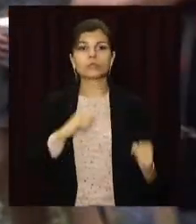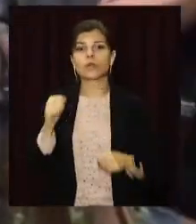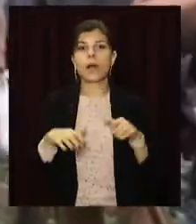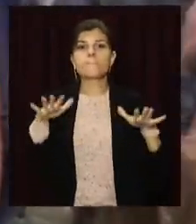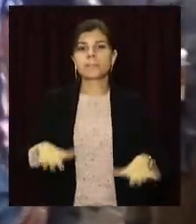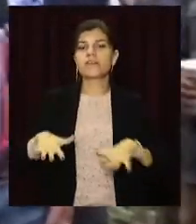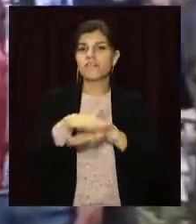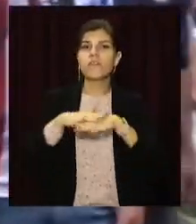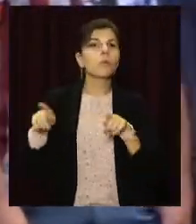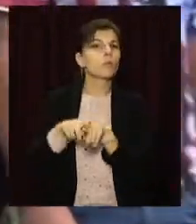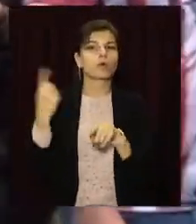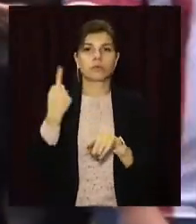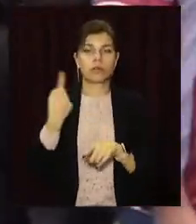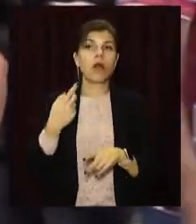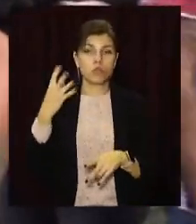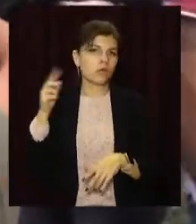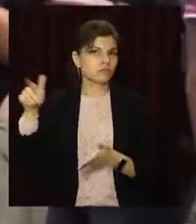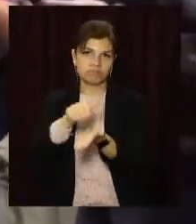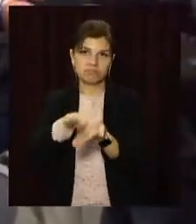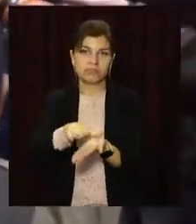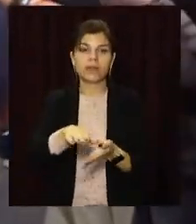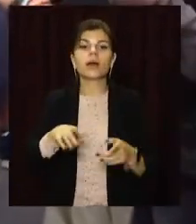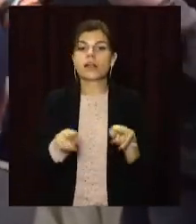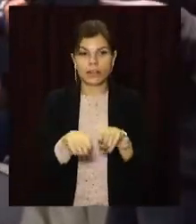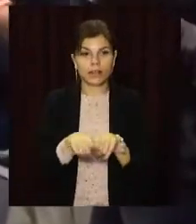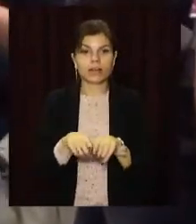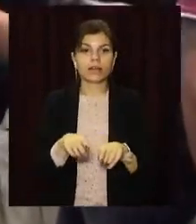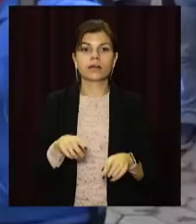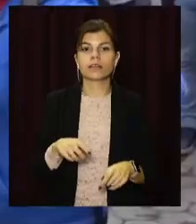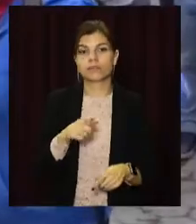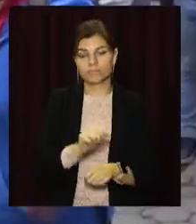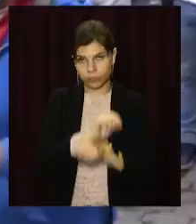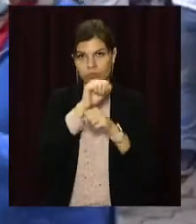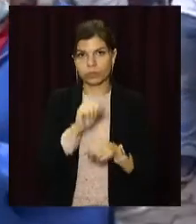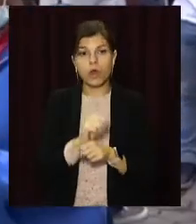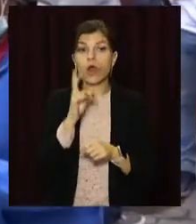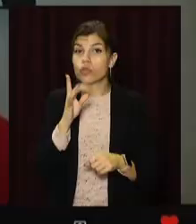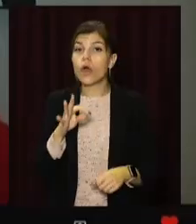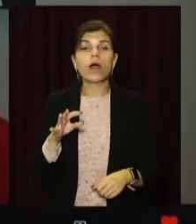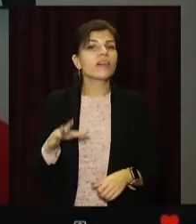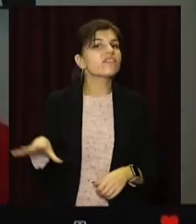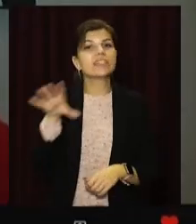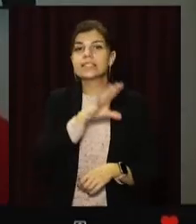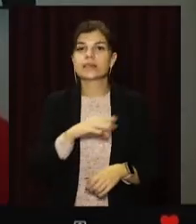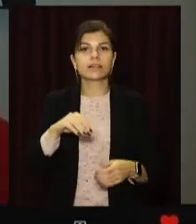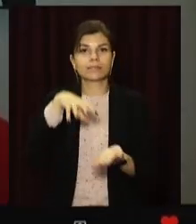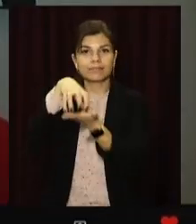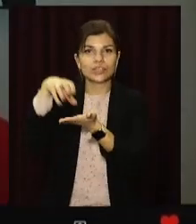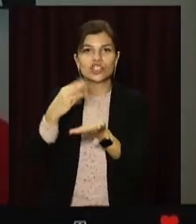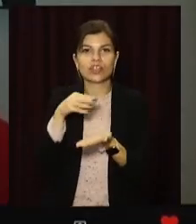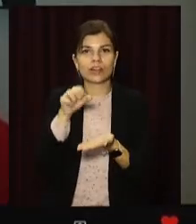місцевої влади. Однак позу відхилили. Проте такі радикальні заходи впроваджують не по всій країні. «У Флориді